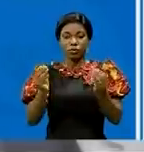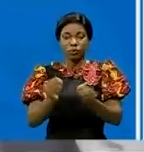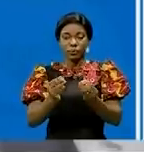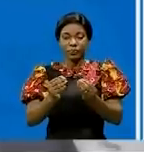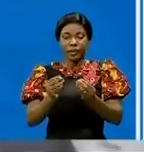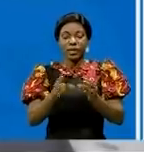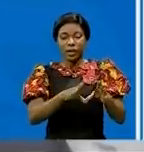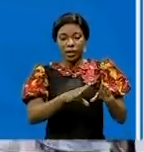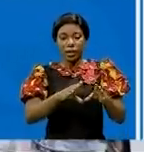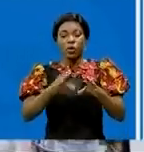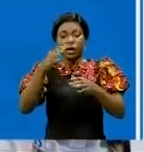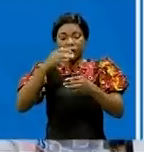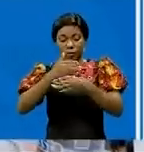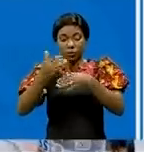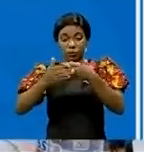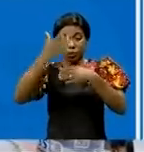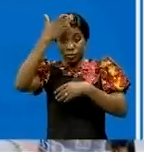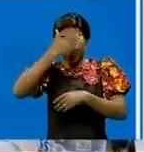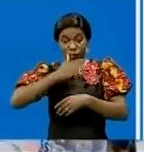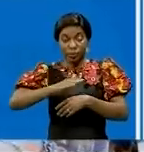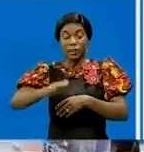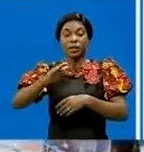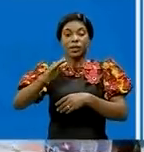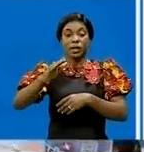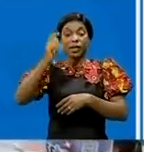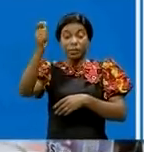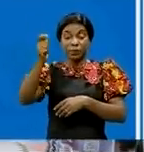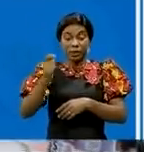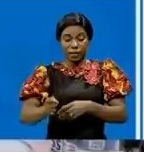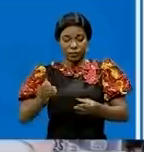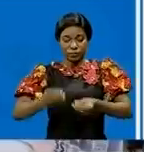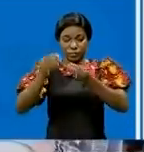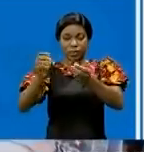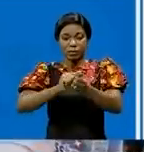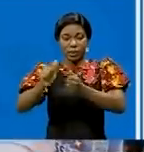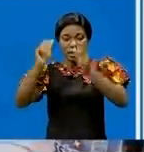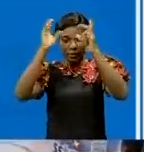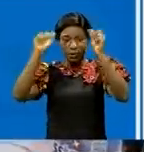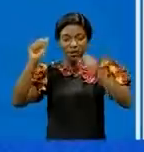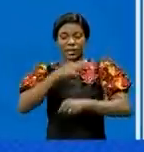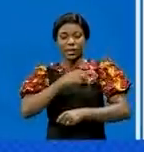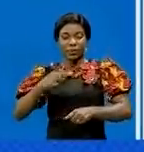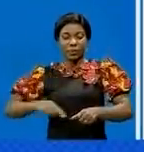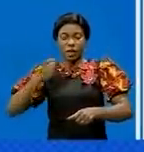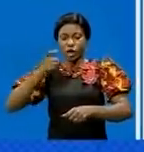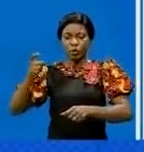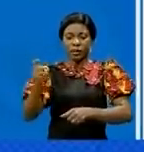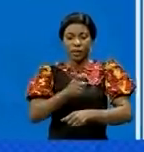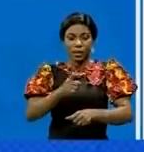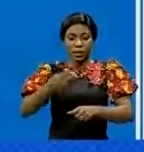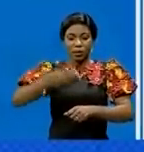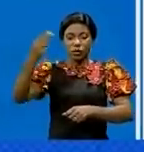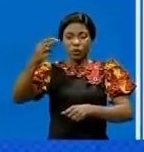le déploiement d'un hôpital militaire de campagne mis à disposition par le président de la République et commandant suprême de forces armées